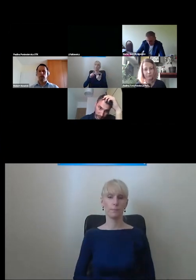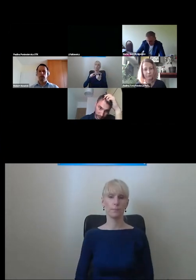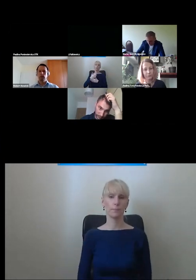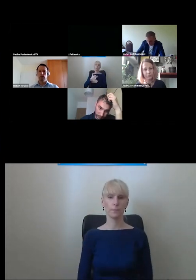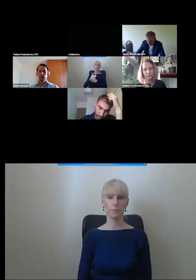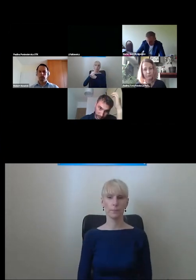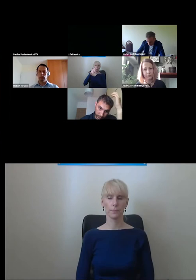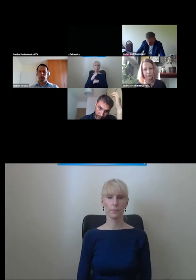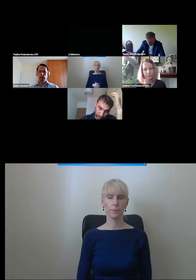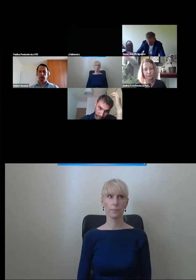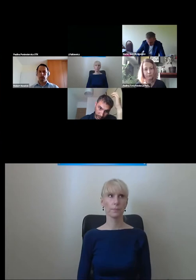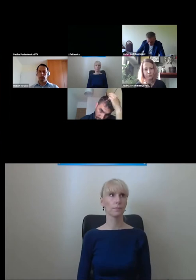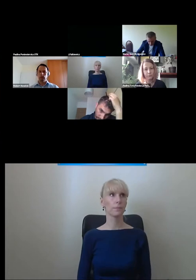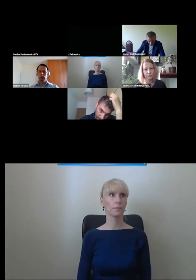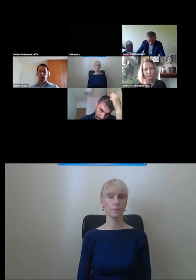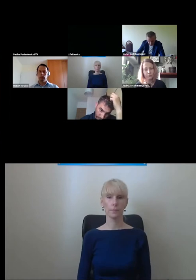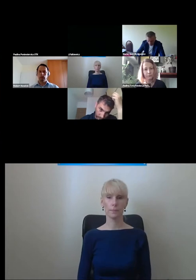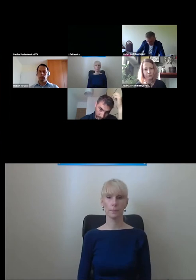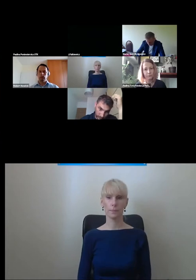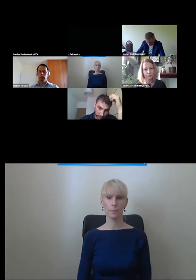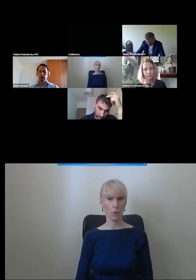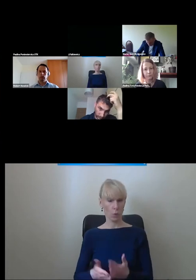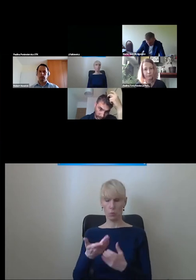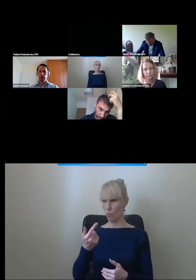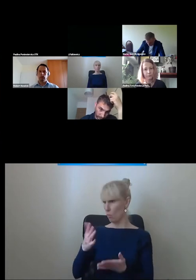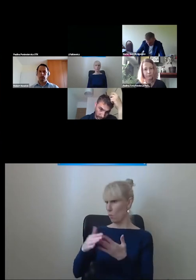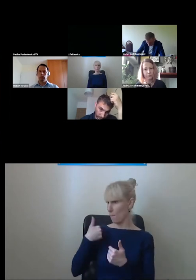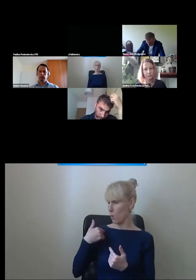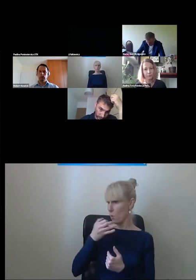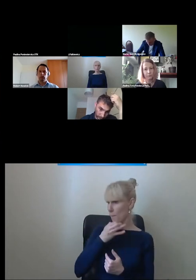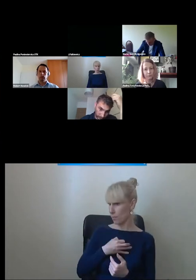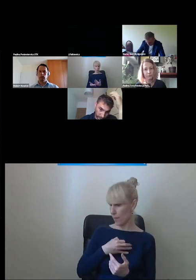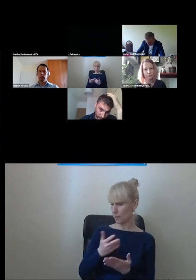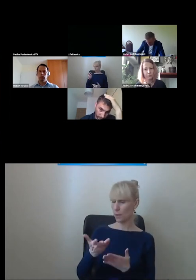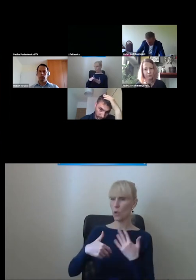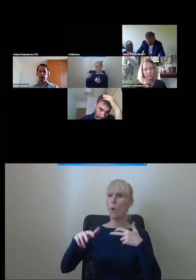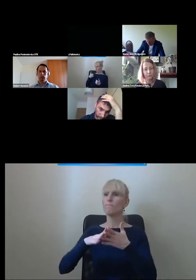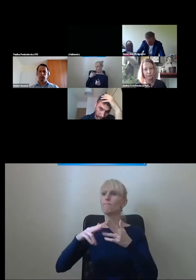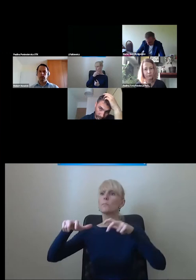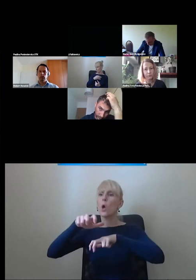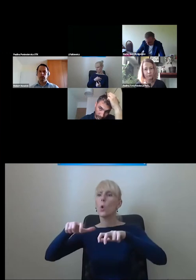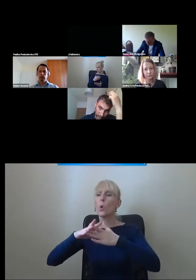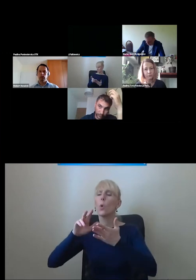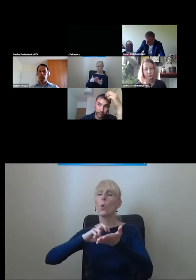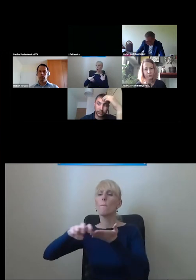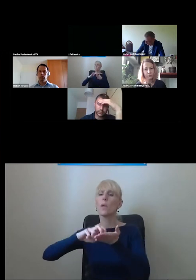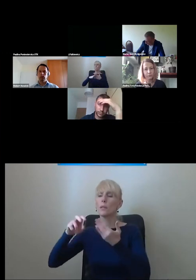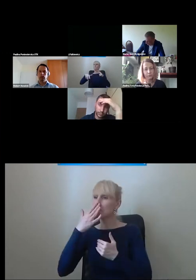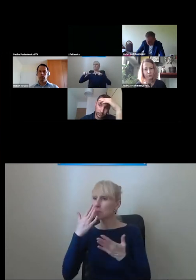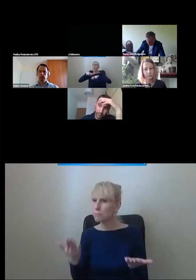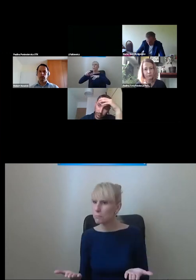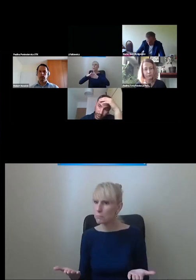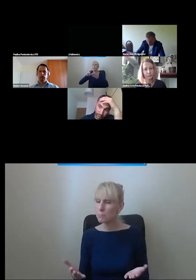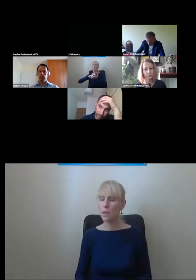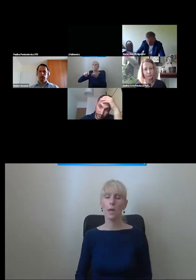na windę, no i wiadomo schody. Pan moderator pytał się tutaj o jak obserwujemy ruch pieszych. Powiem tak, w